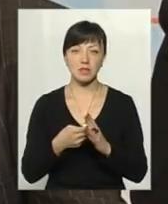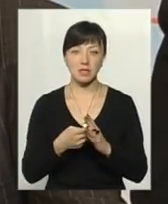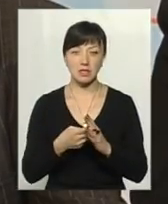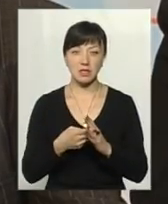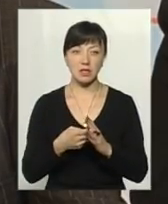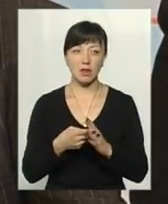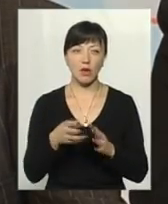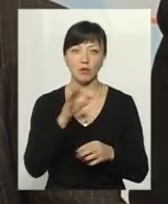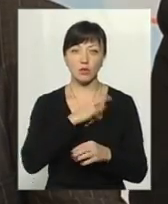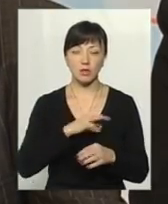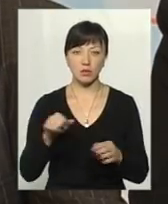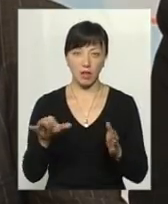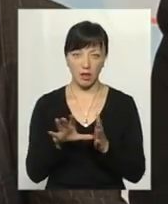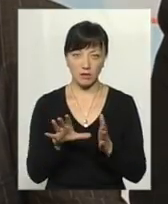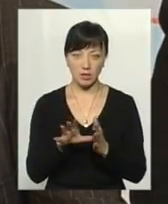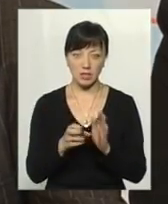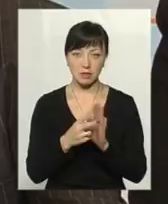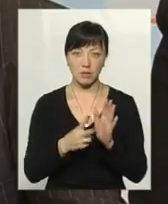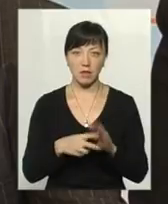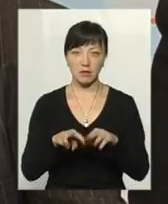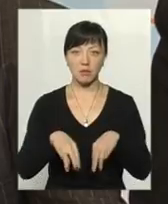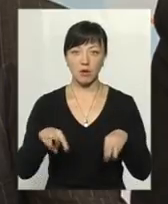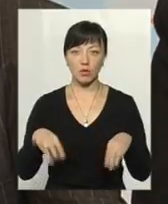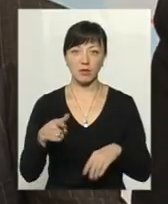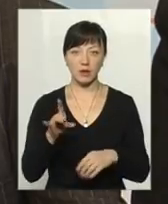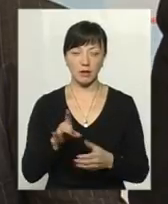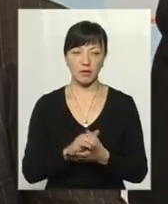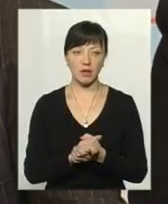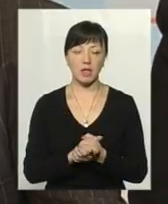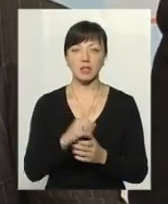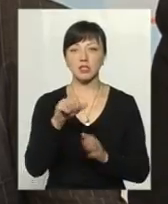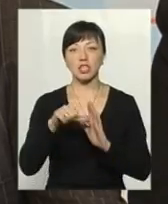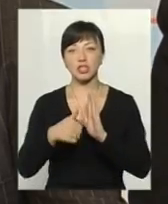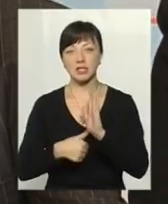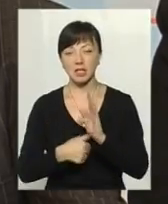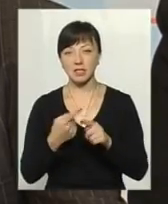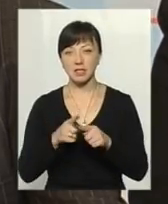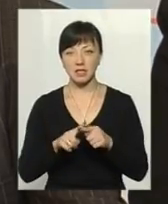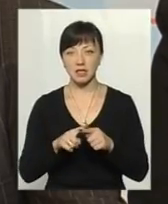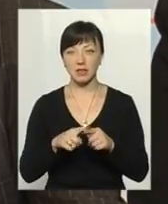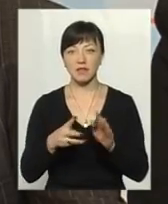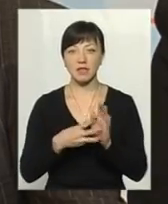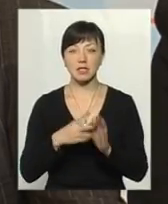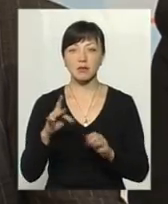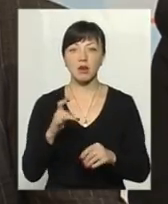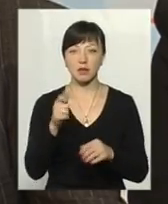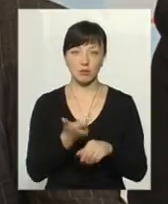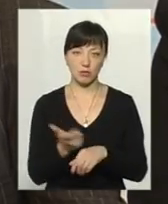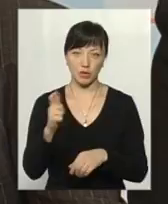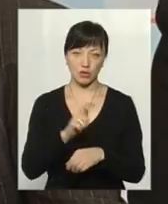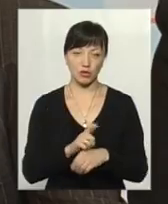спожиту електричну енергію 17 мільйонів рівень. За 2016 рік це майже вісім разів більше.